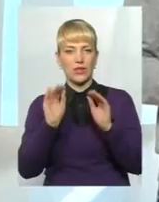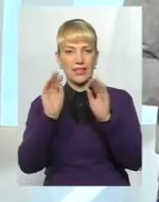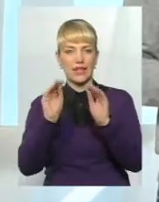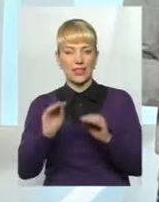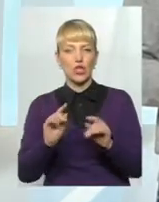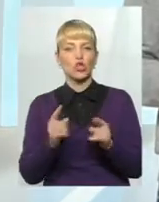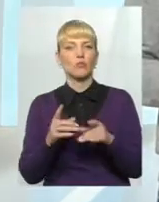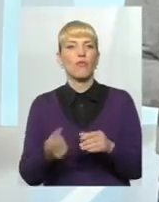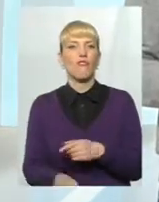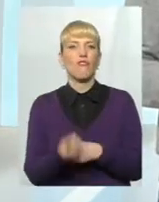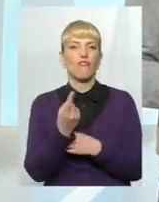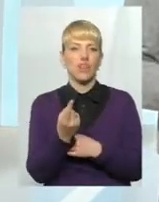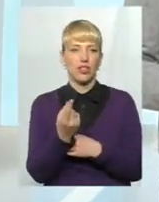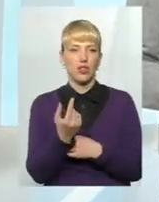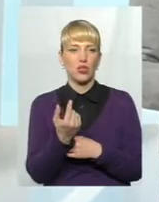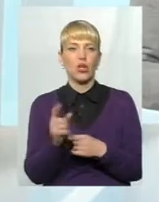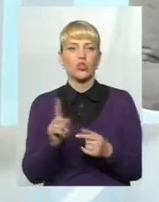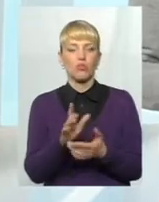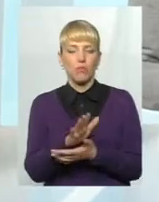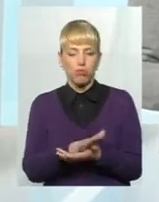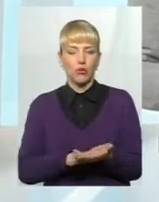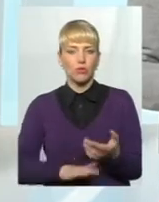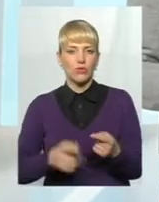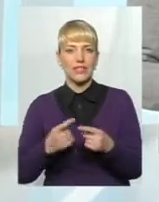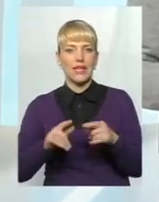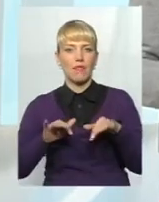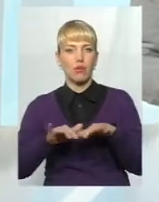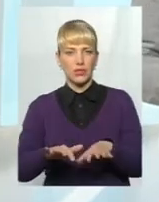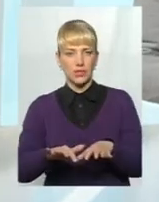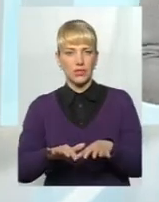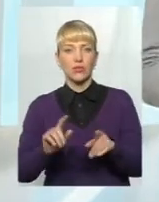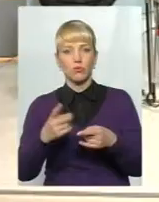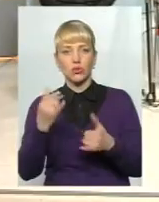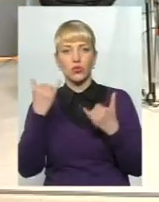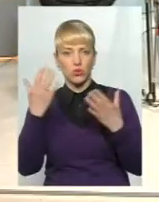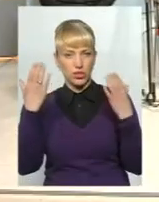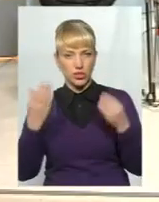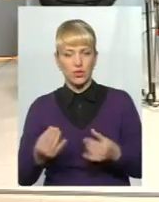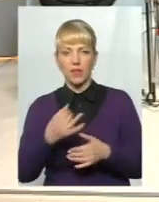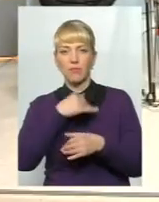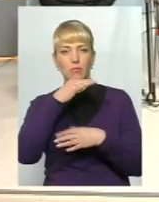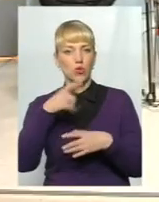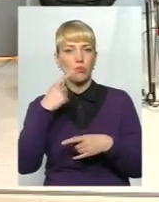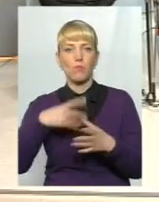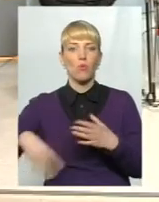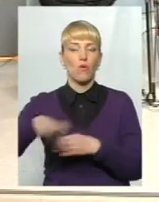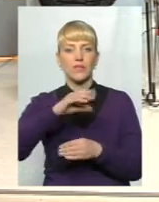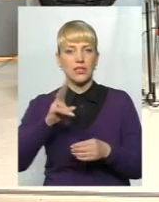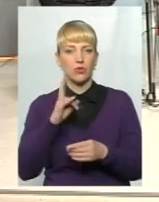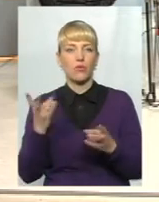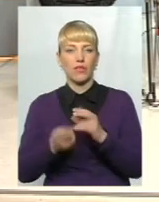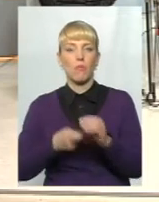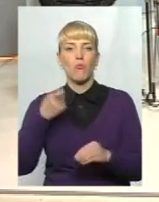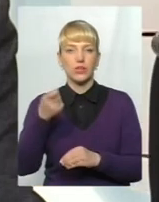Чому так виникло, все ж таки, на вашу думку, що продовжили оцей процес подання декларацій? Тому що на сьогоднішній день ми не можемо говорити про всіх, хто мав подати, і